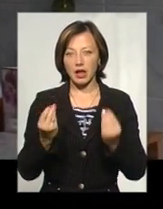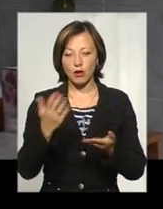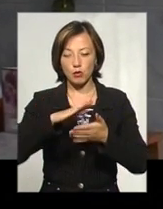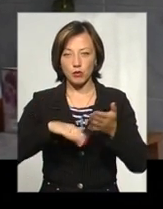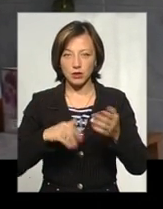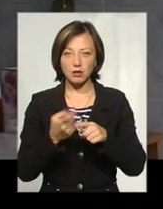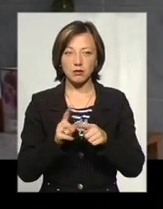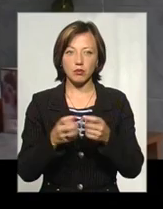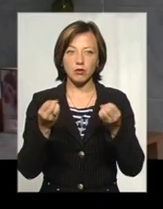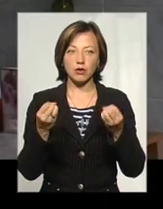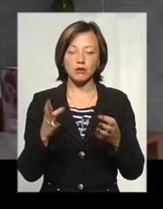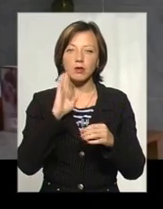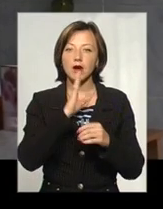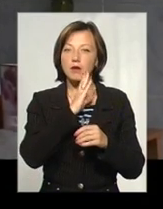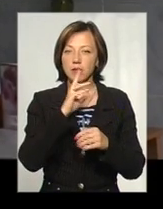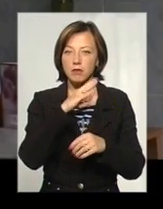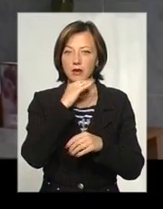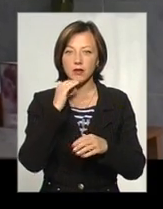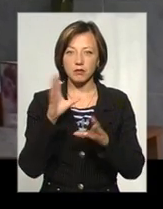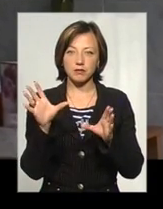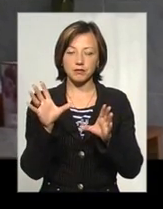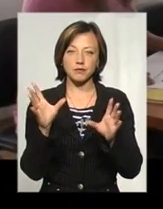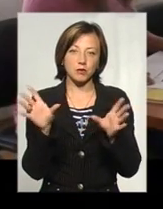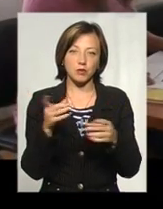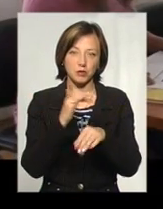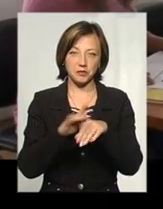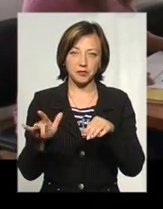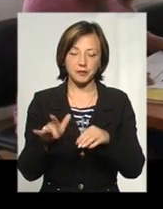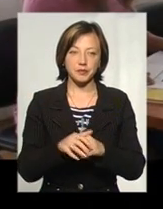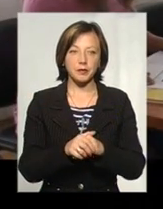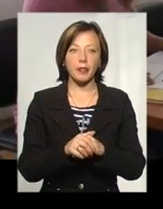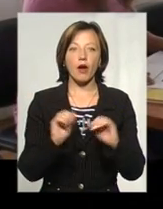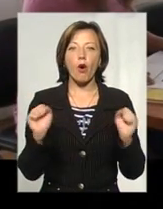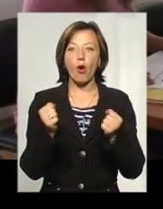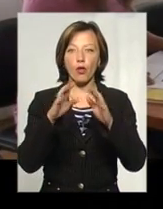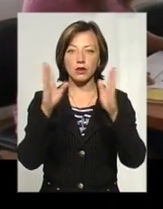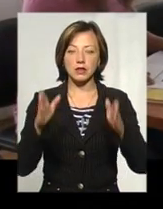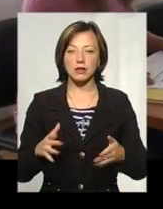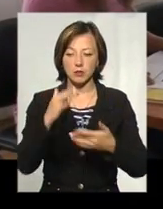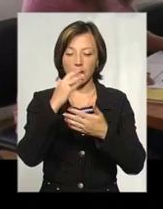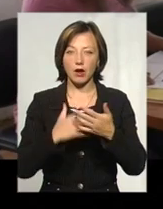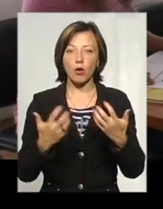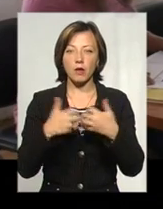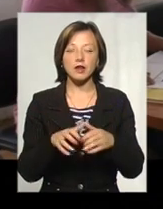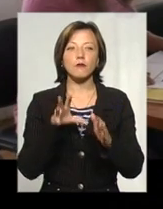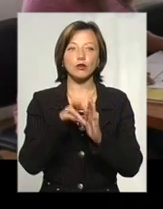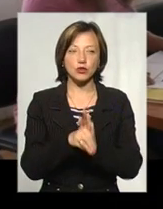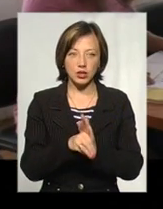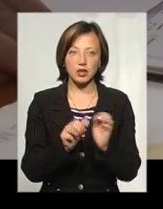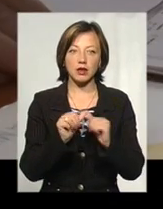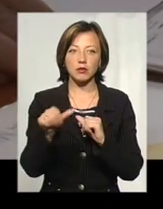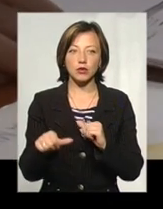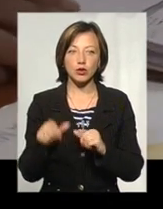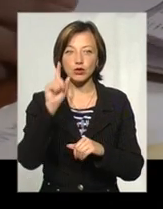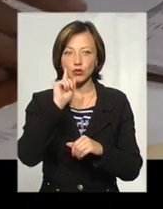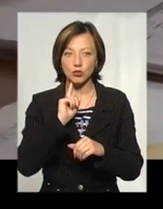період, воно просто, як багатьох мам, воно просто перегоріло. Холодильник до переліку необхідного обладнання також включили. Крім того,